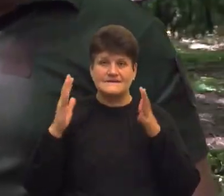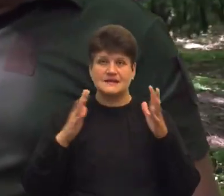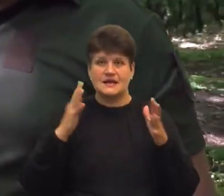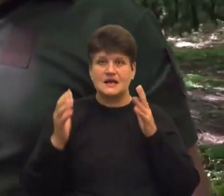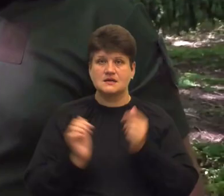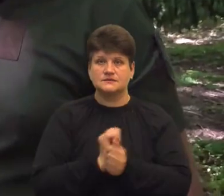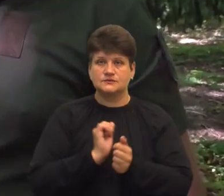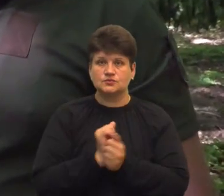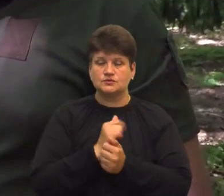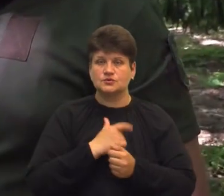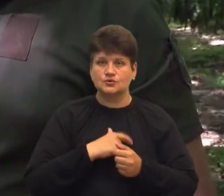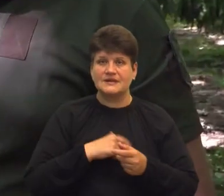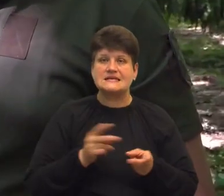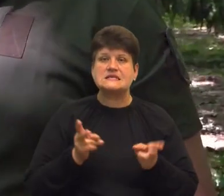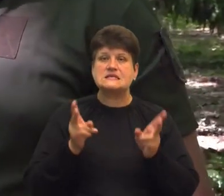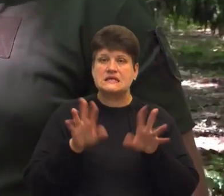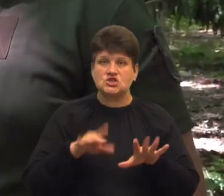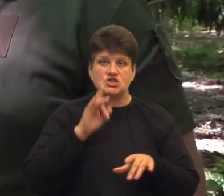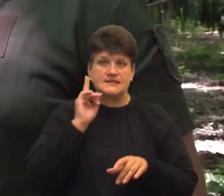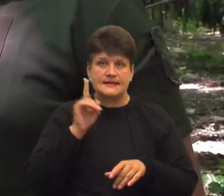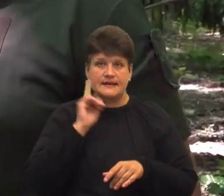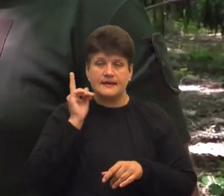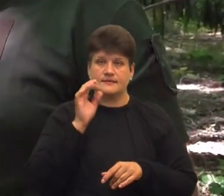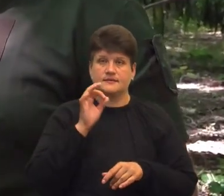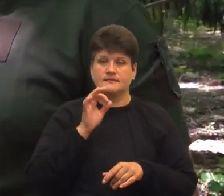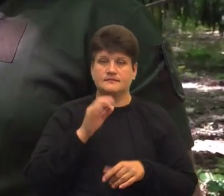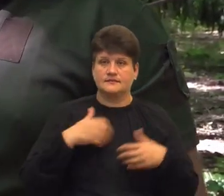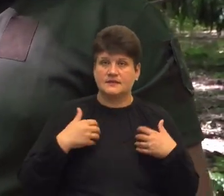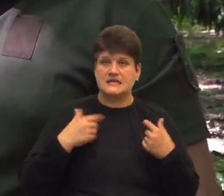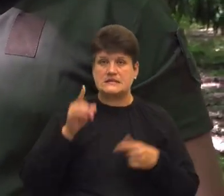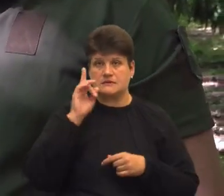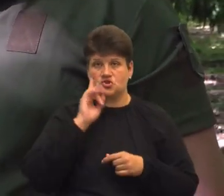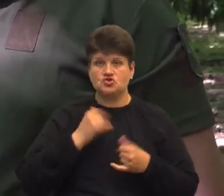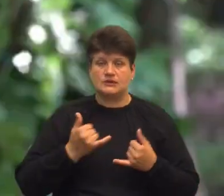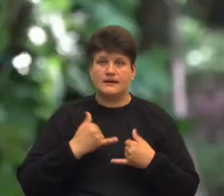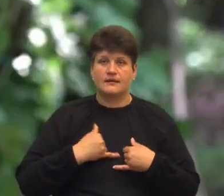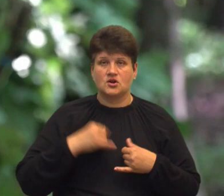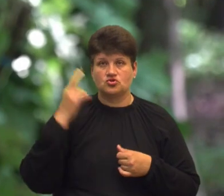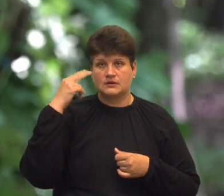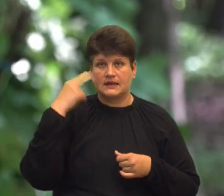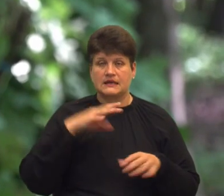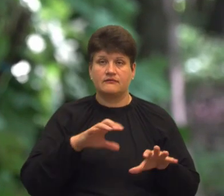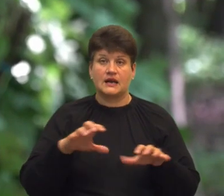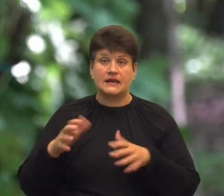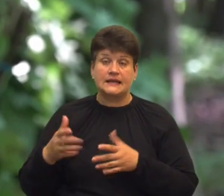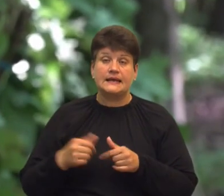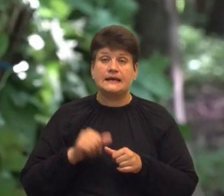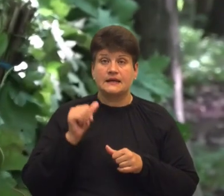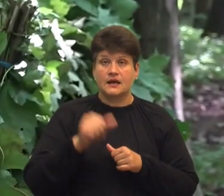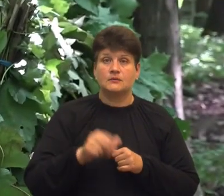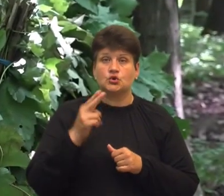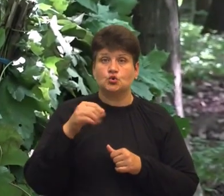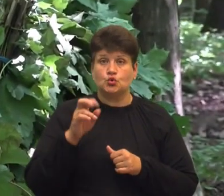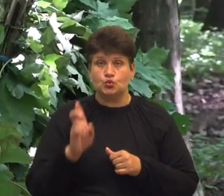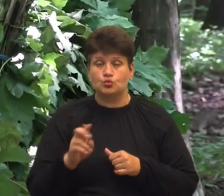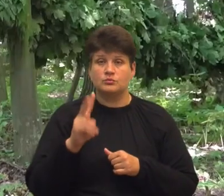залишалися зелені, поживні та смачні для наших диких тварин Окрім дуба та клана, віники можна